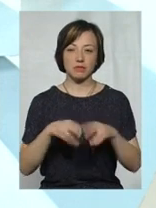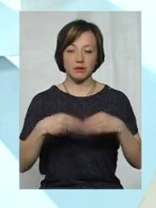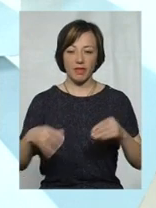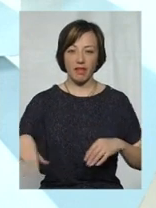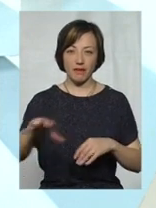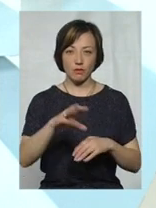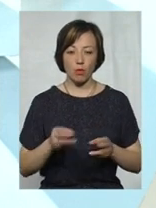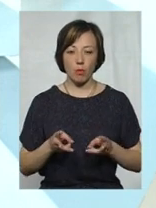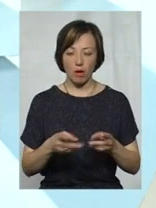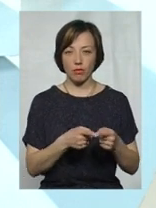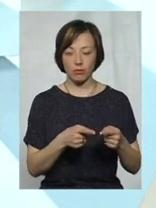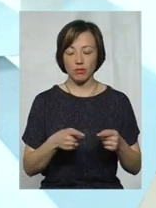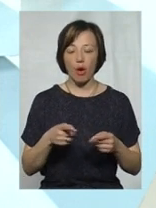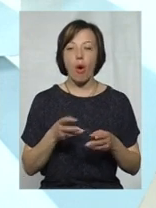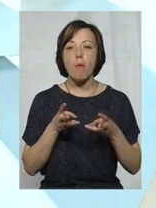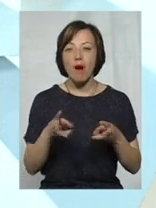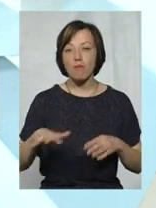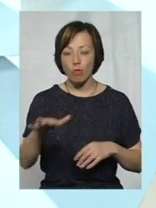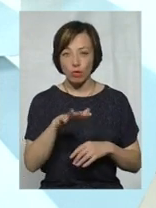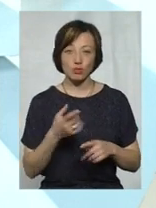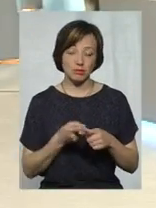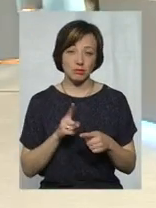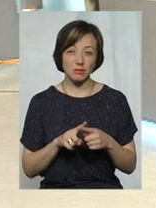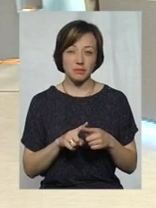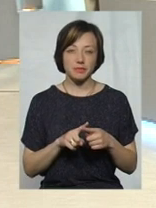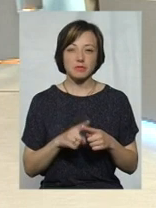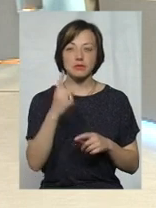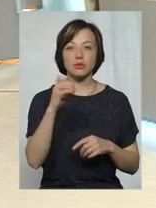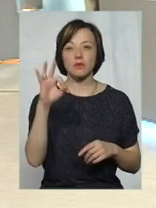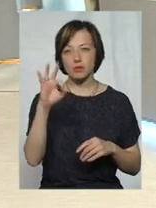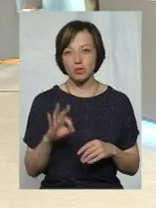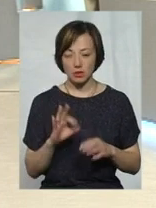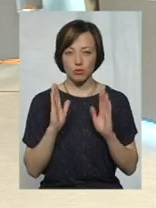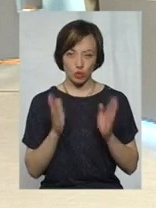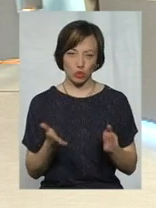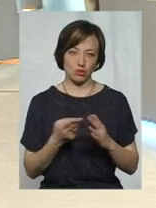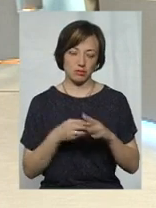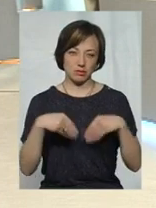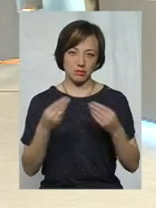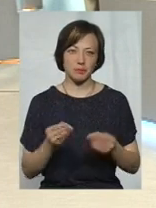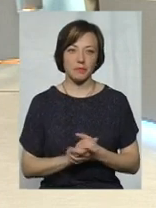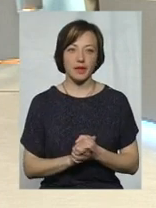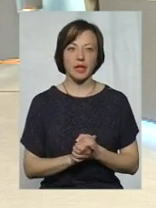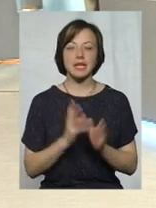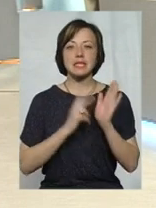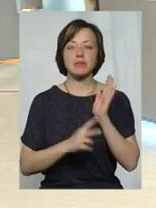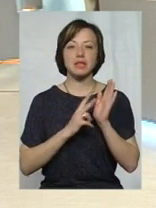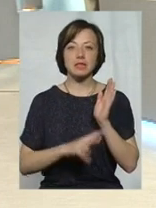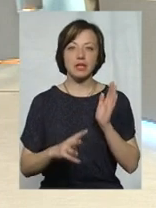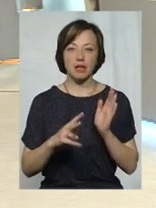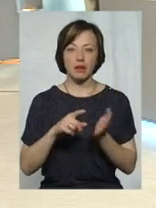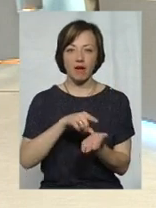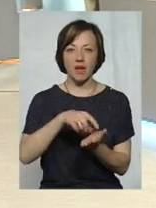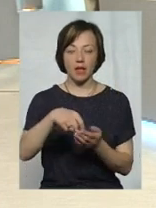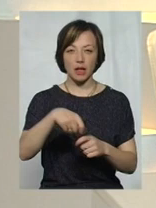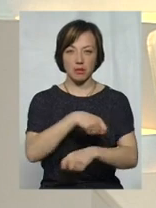опалювану площу, тому тут 100% буде субсидія. Змінилися нормативи, 70 квадратних метрів